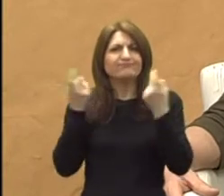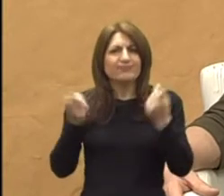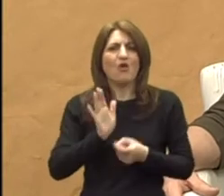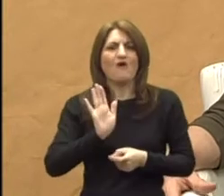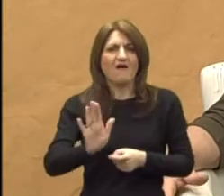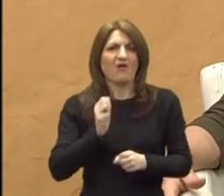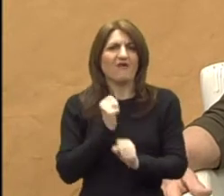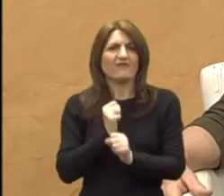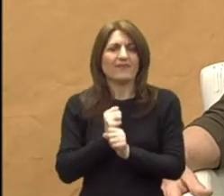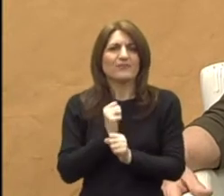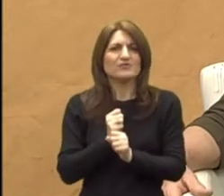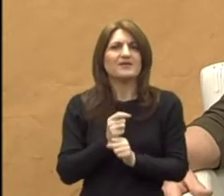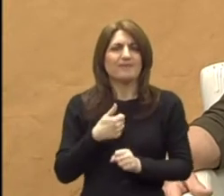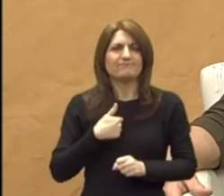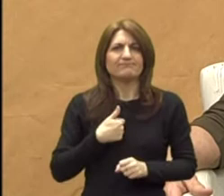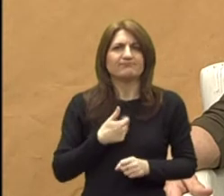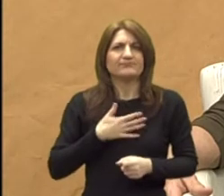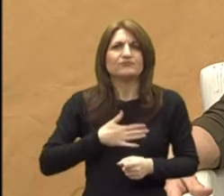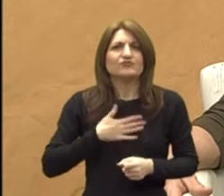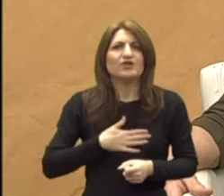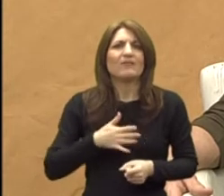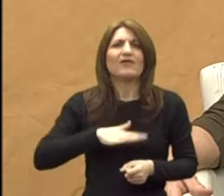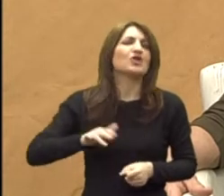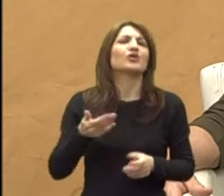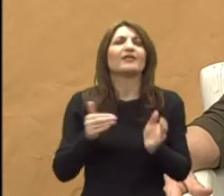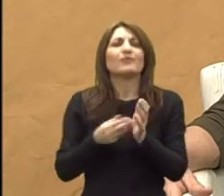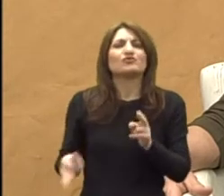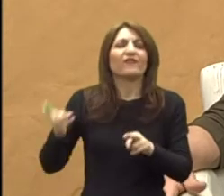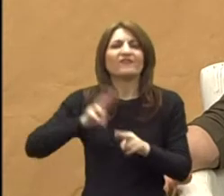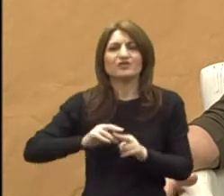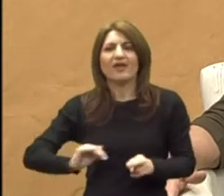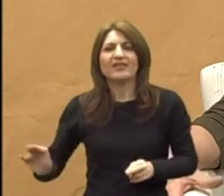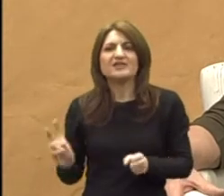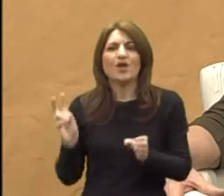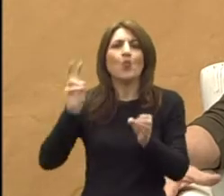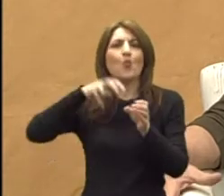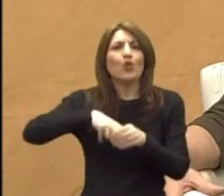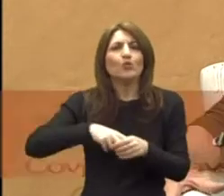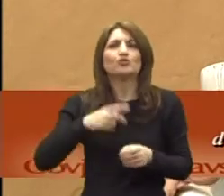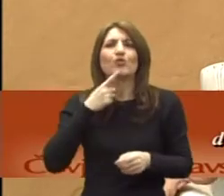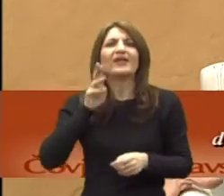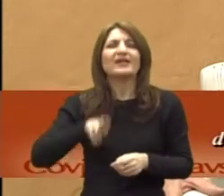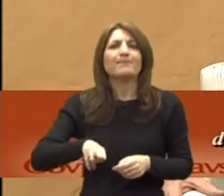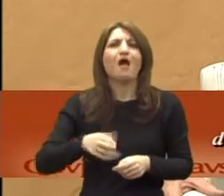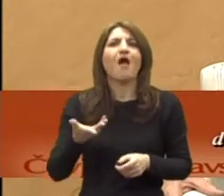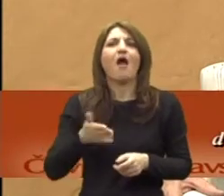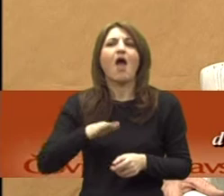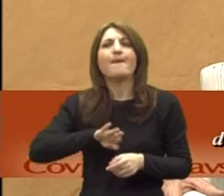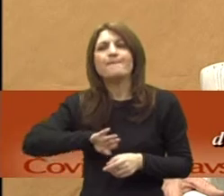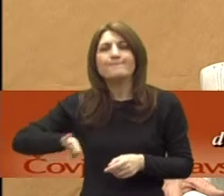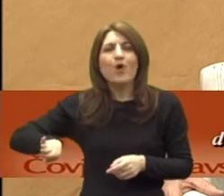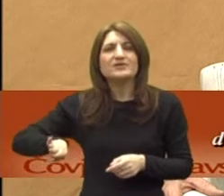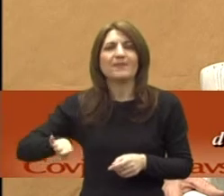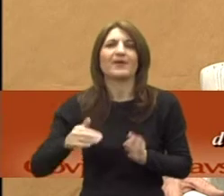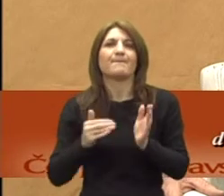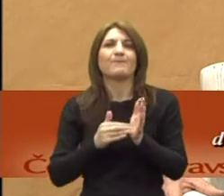i stalo nam je da se uključi što više djece sa određenim posebnim potrebama kako mi to